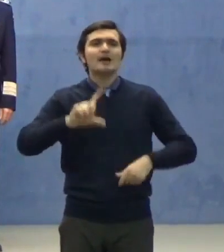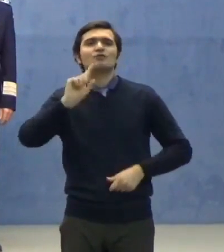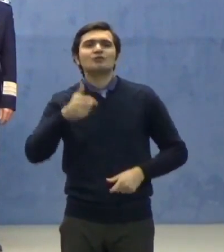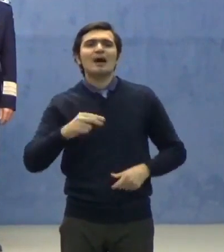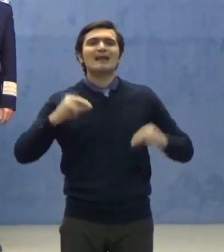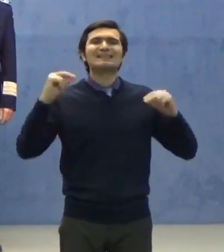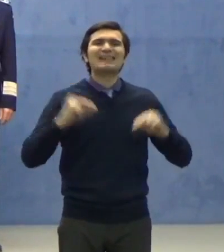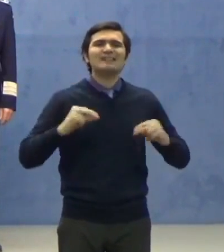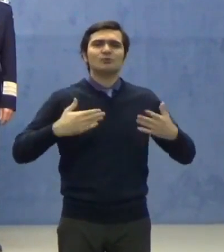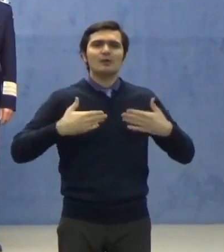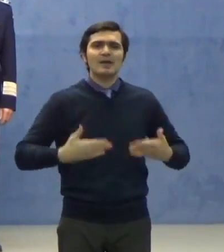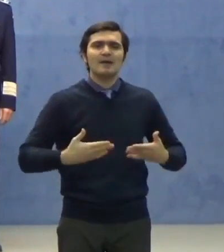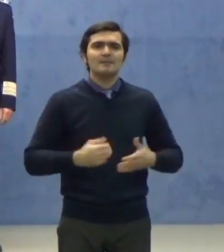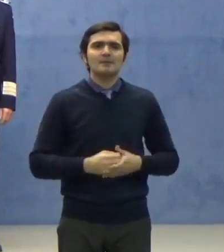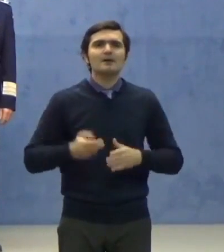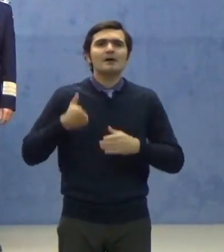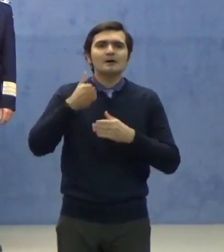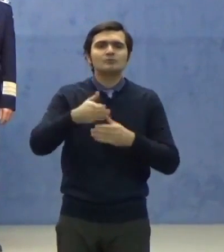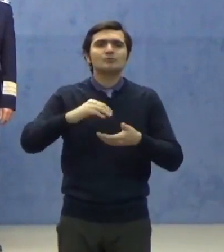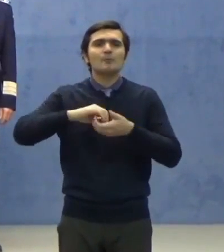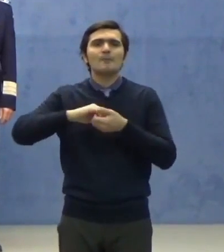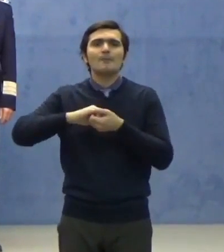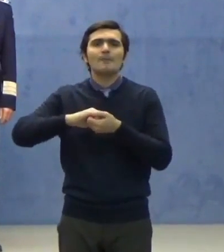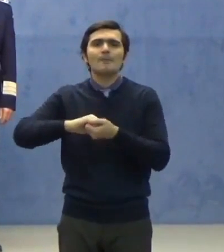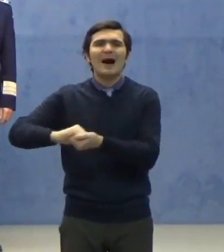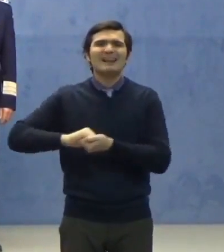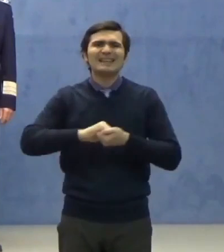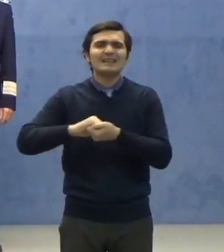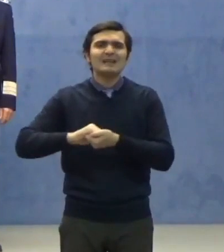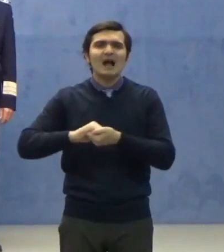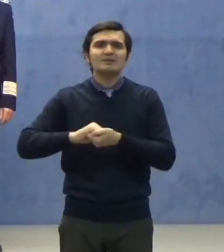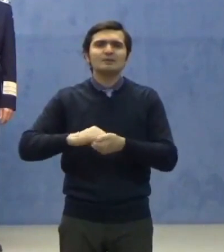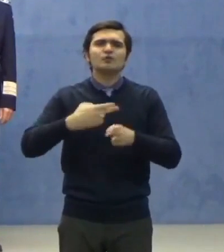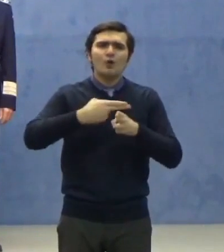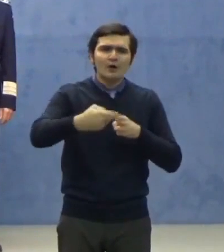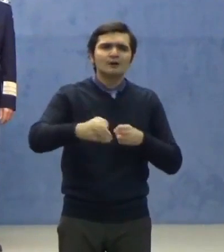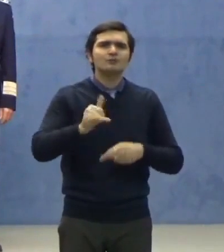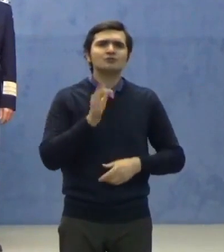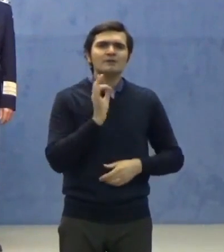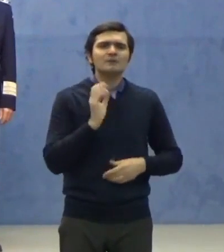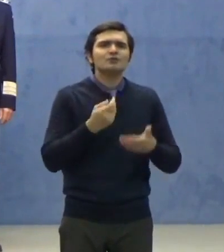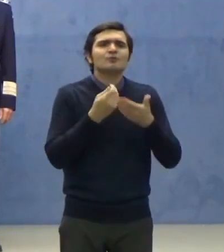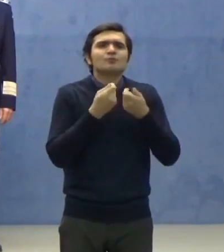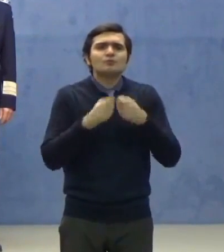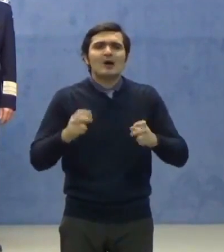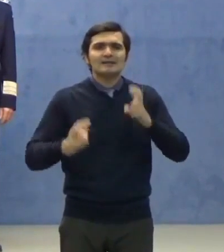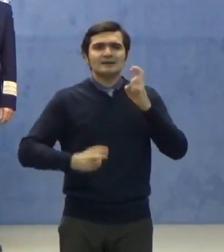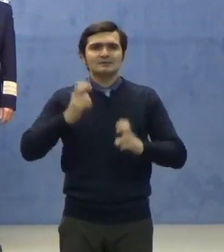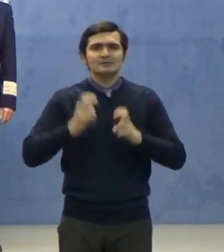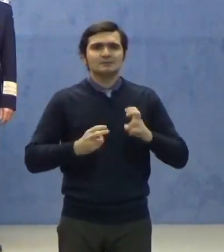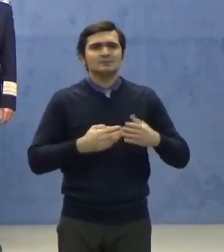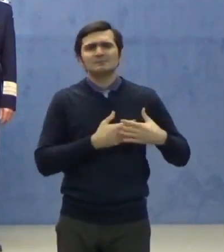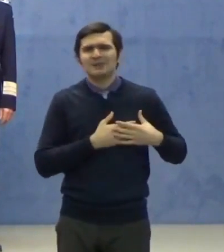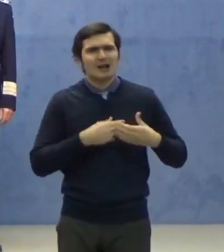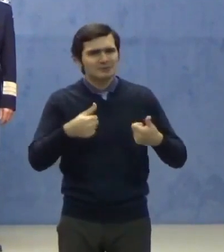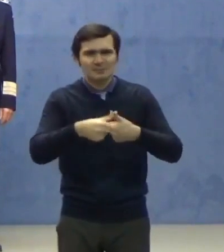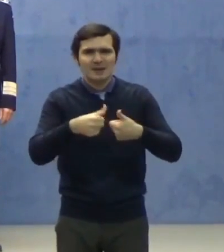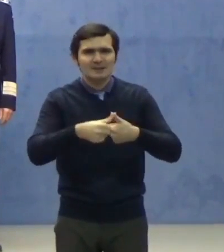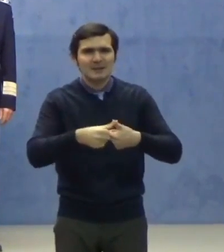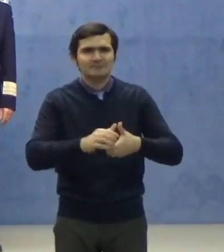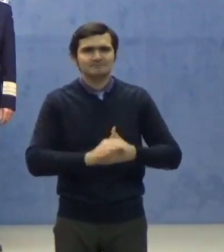într-un parteneriat corect și eficient cu toate instituțiile. Dragi prieteni,